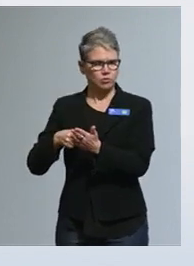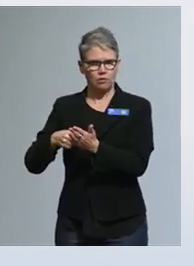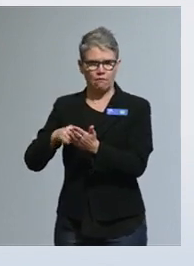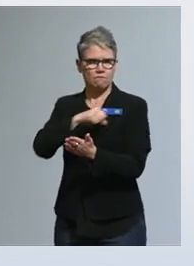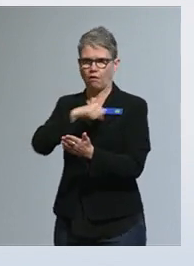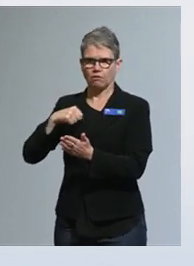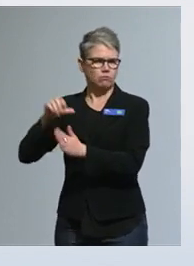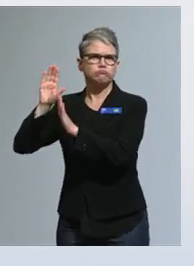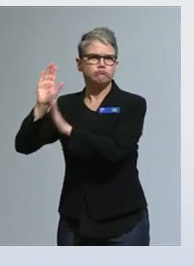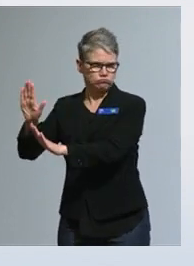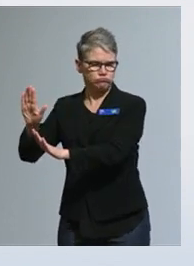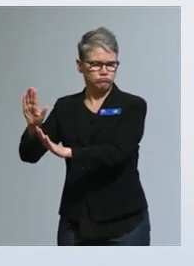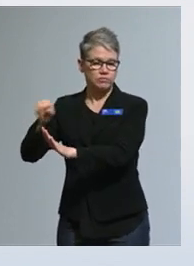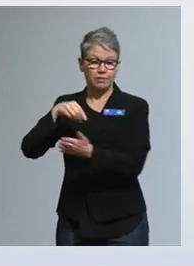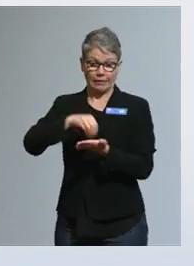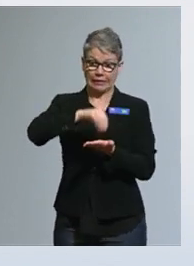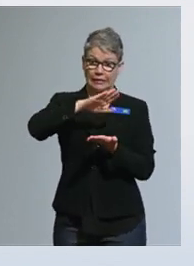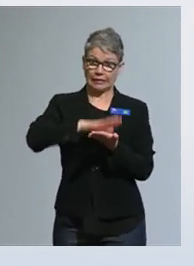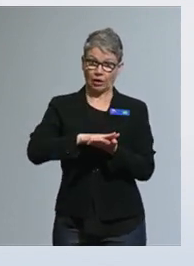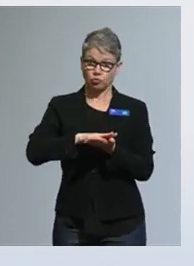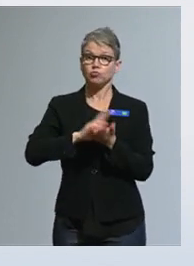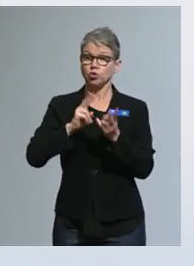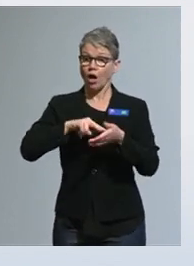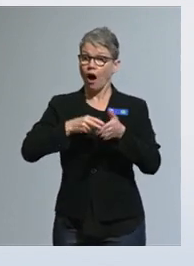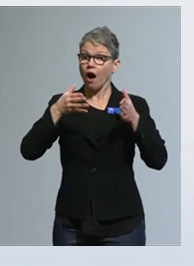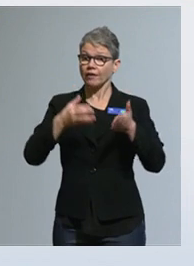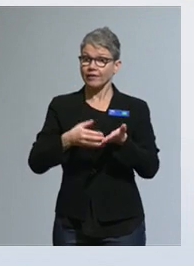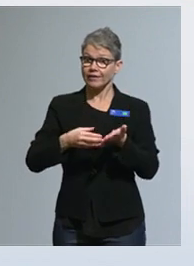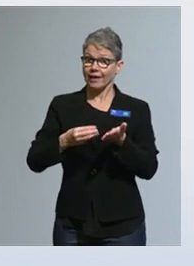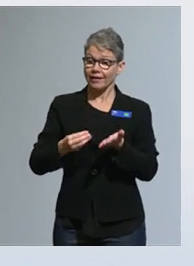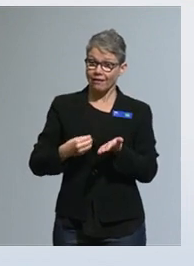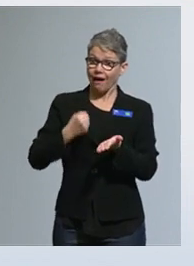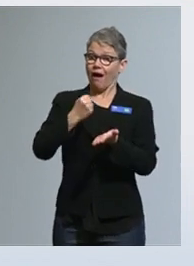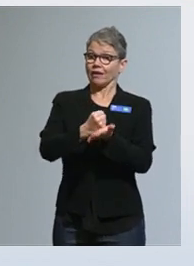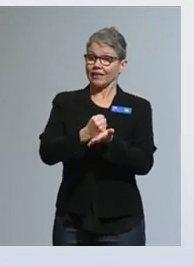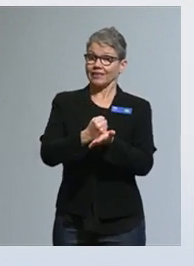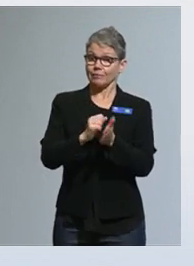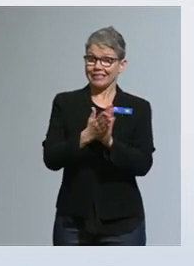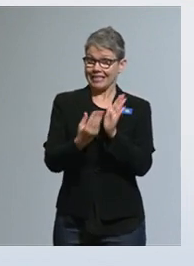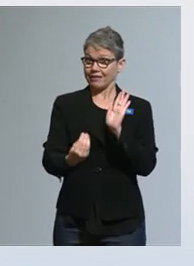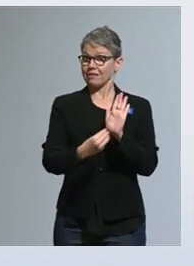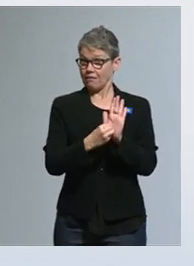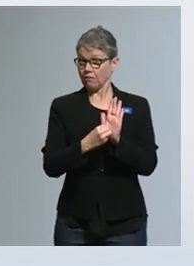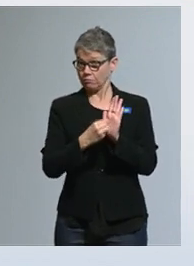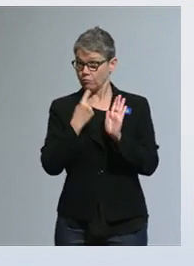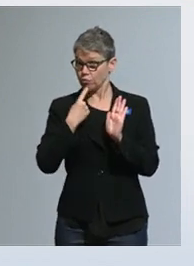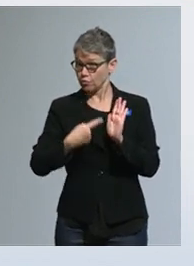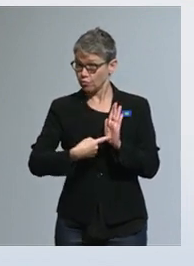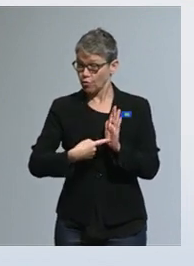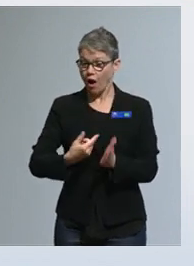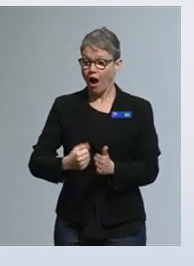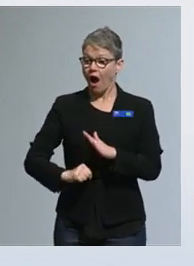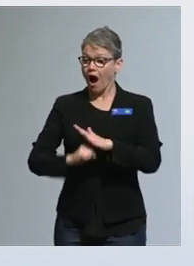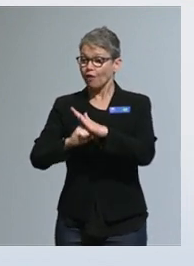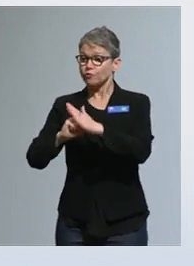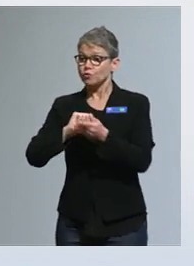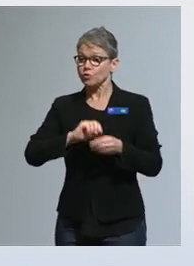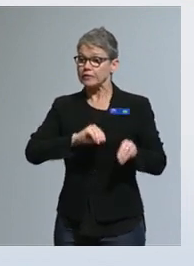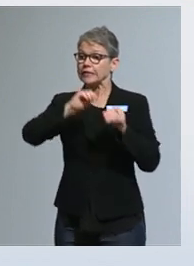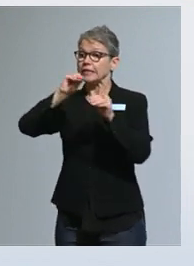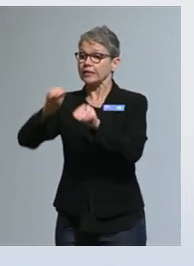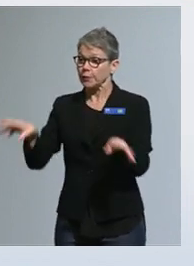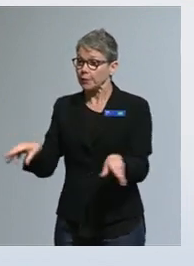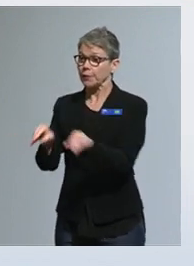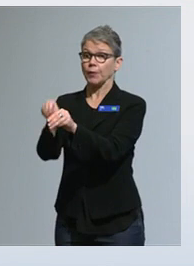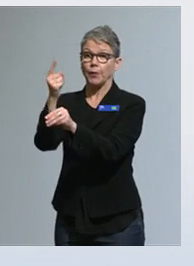ennallaan. Tämä kirjaus on jo siellä meidän hankkeen asettamiskirjeessä mukana. Eli avustukset eivät tule siirtymään jonkun